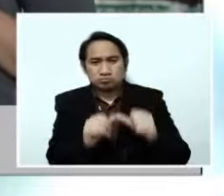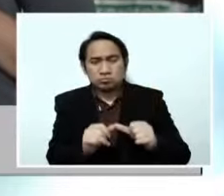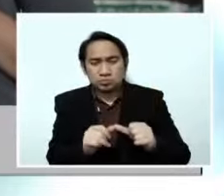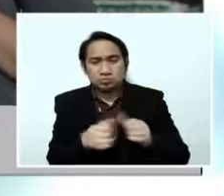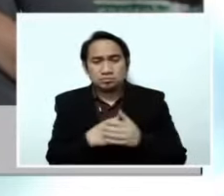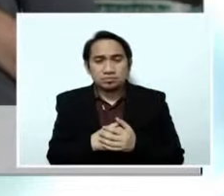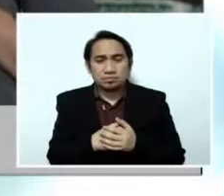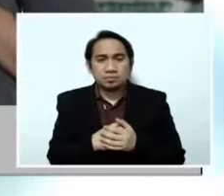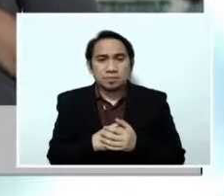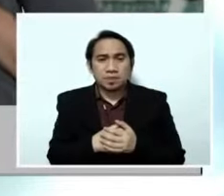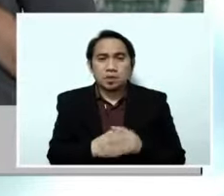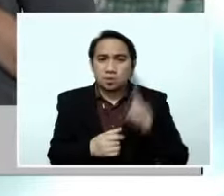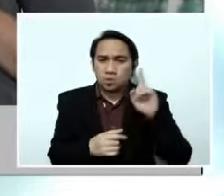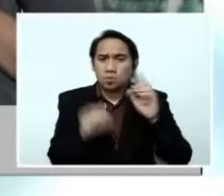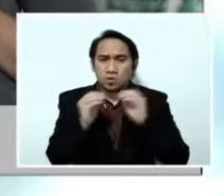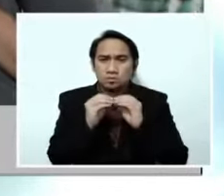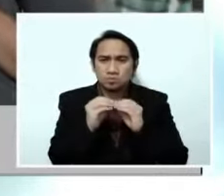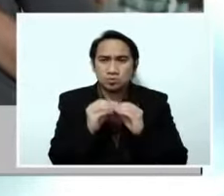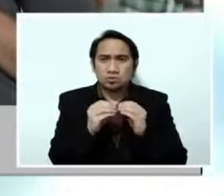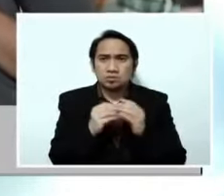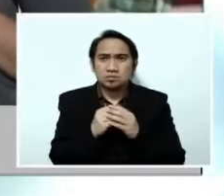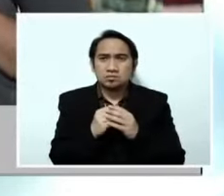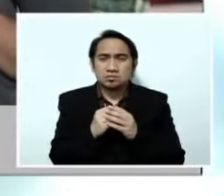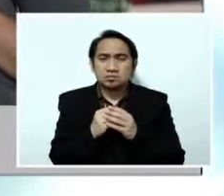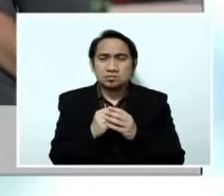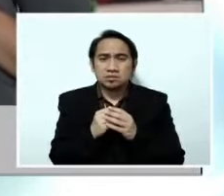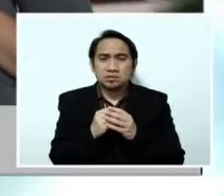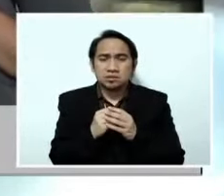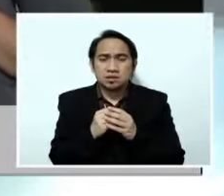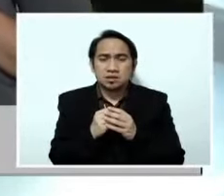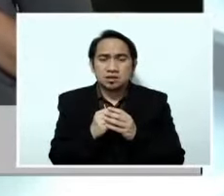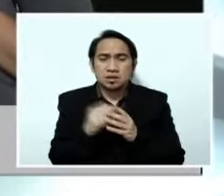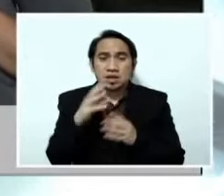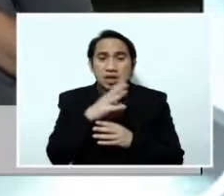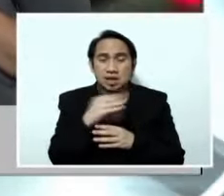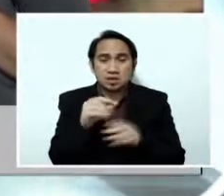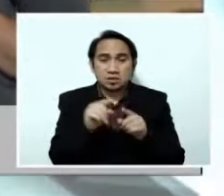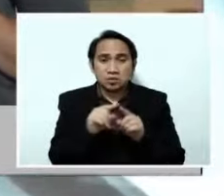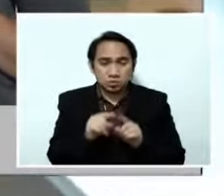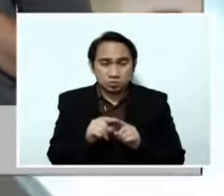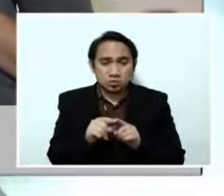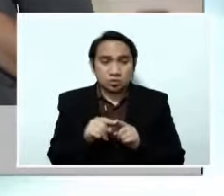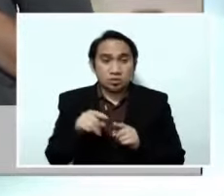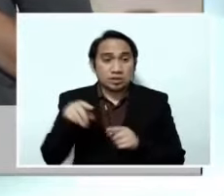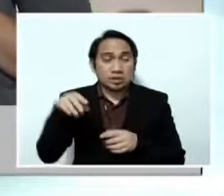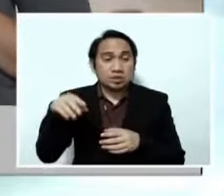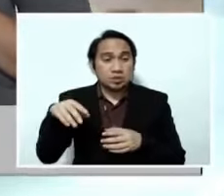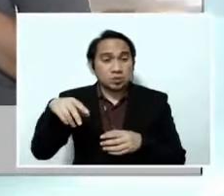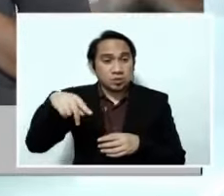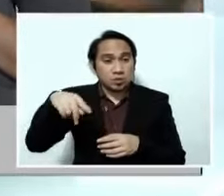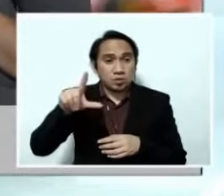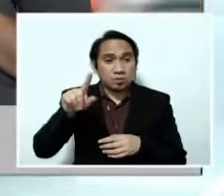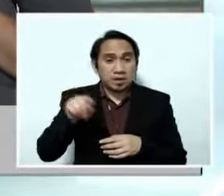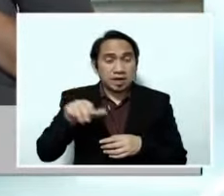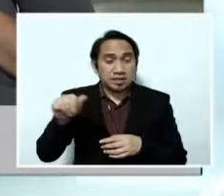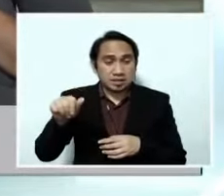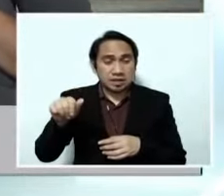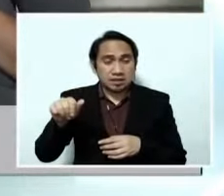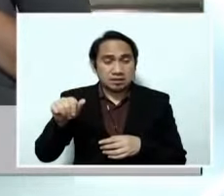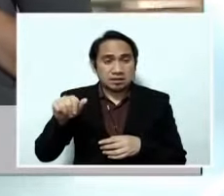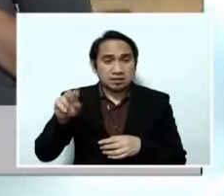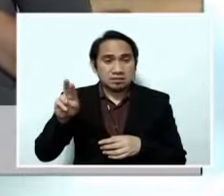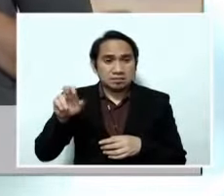kanilang medyo hindi na rin nila sako pero pati pala ang harap ng Plaza Miranda na open, walang bubong, ay